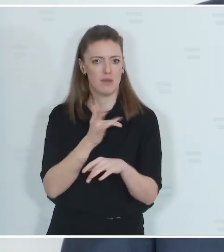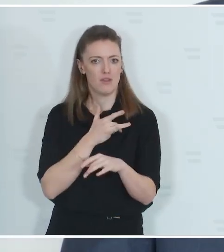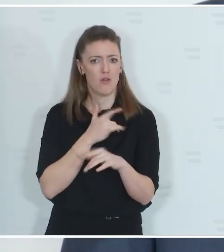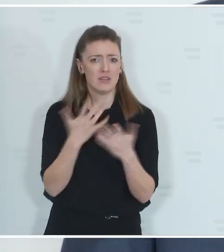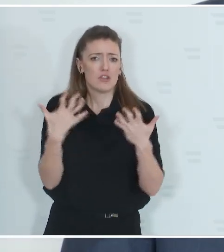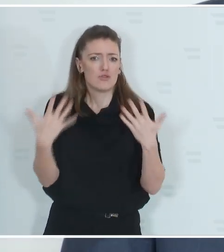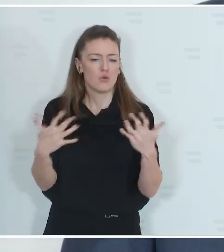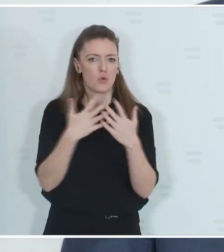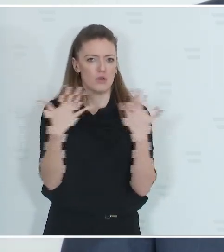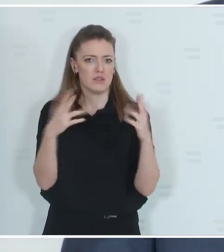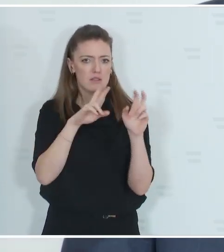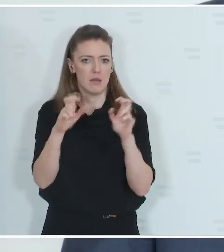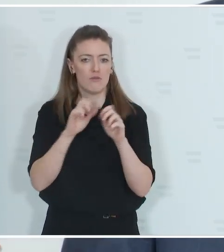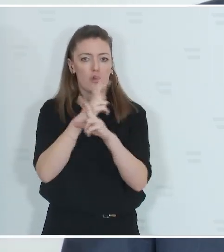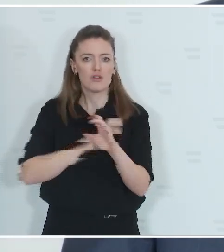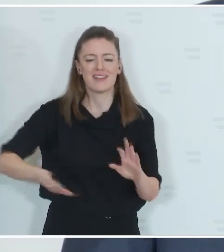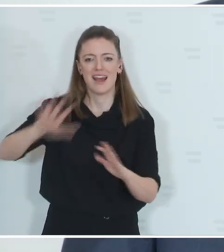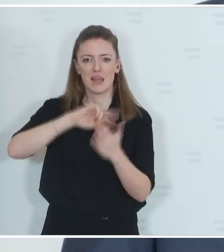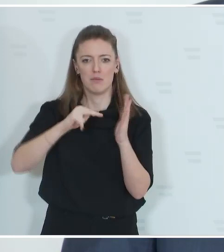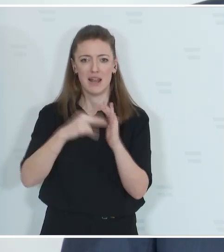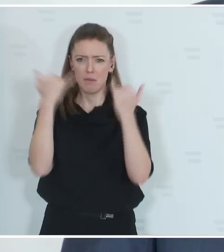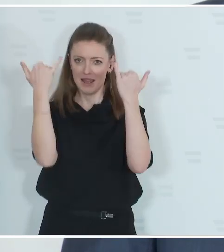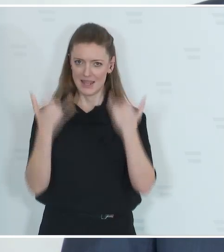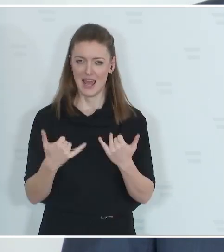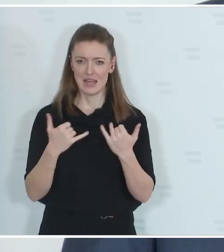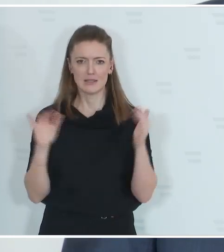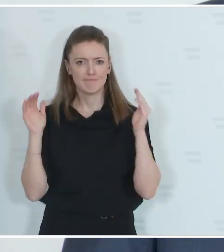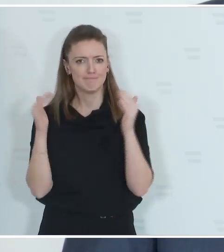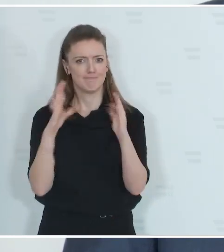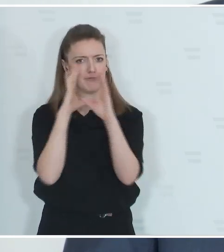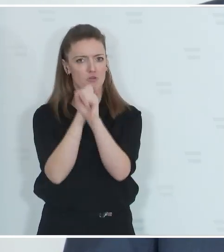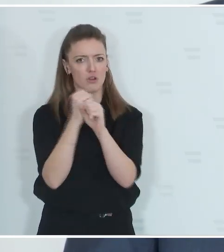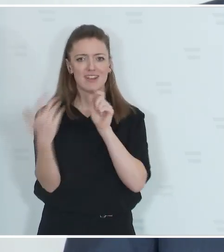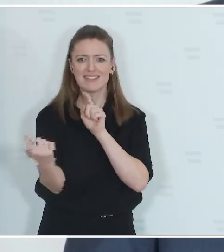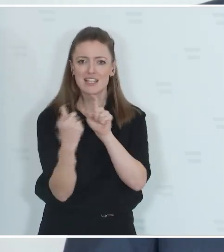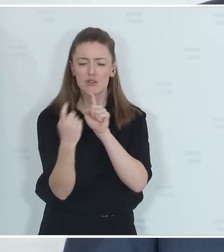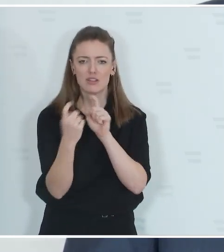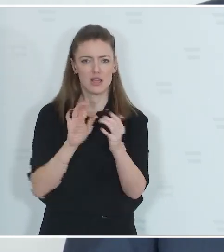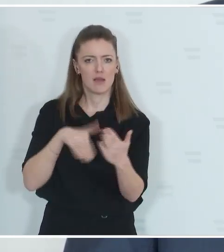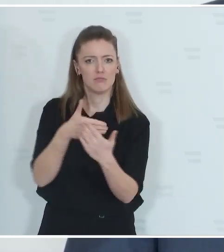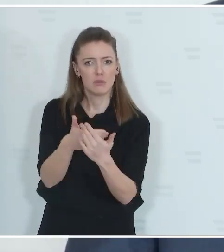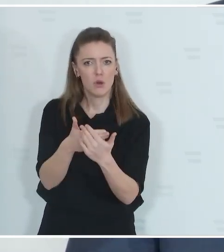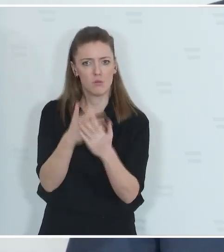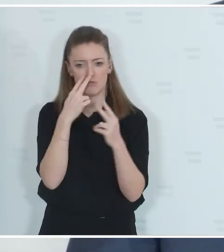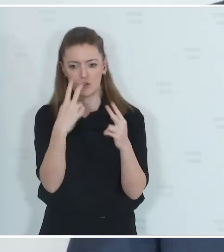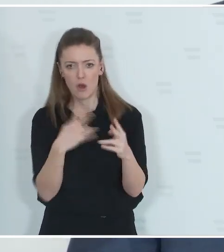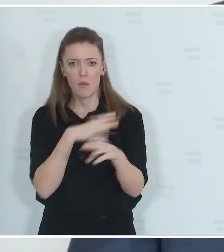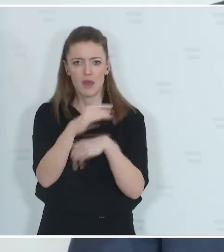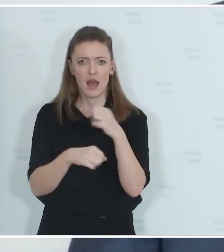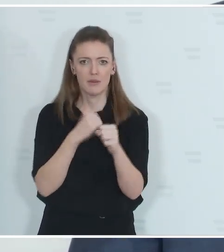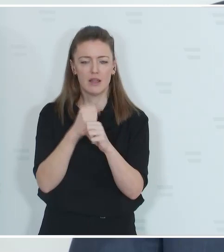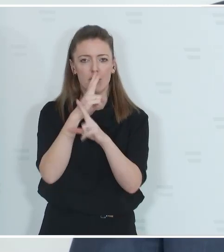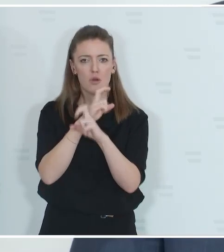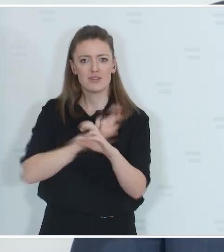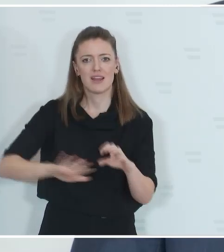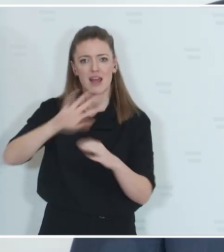ein zentrales im Österreichplan. Aber da geht es eben jetzt darum zu diskutieren, Vorschläge zu erarbeiten. Österreichplan